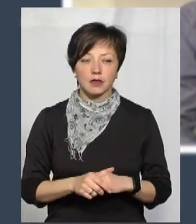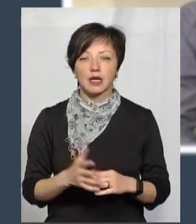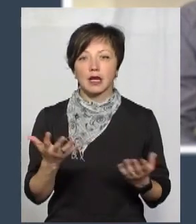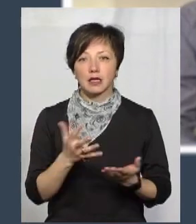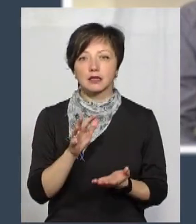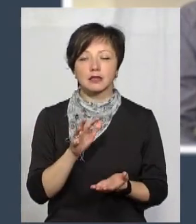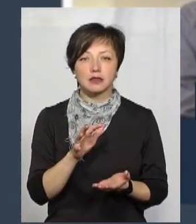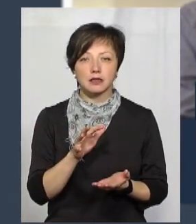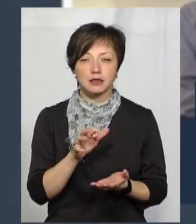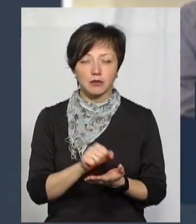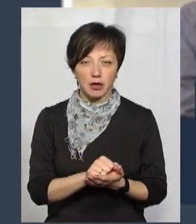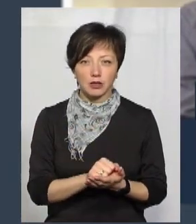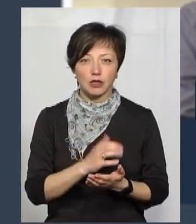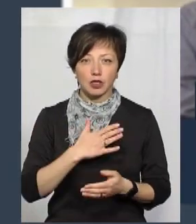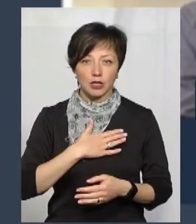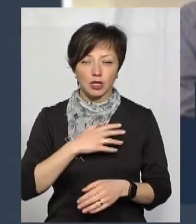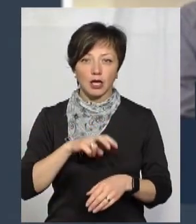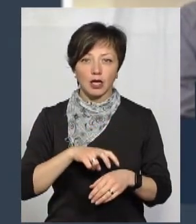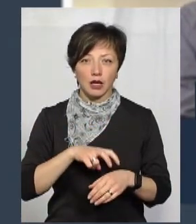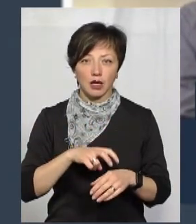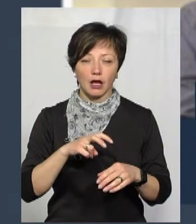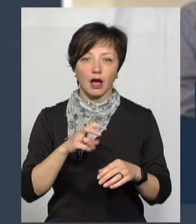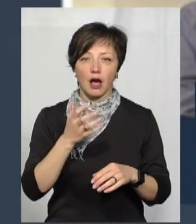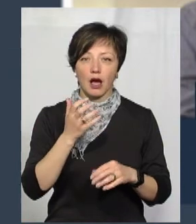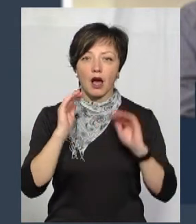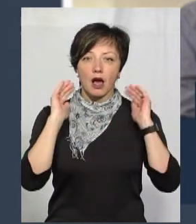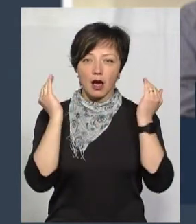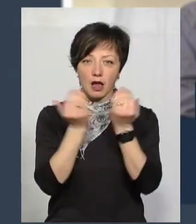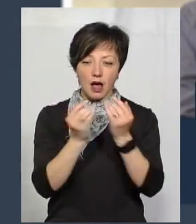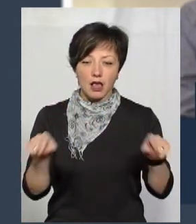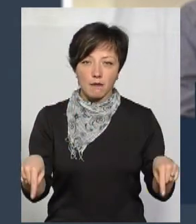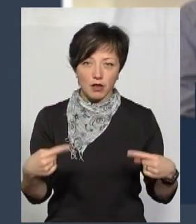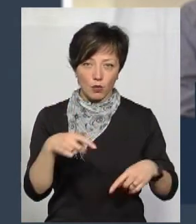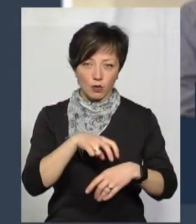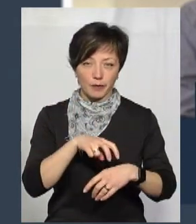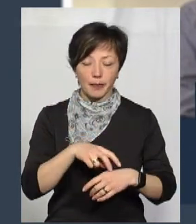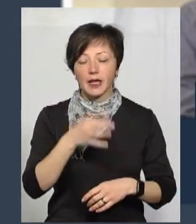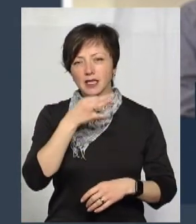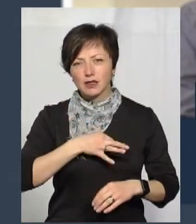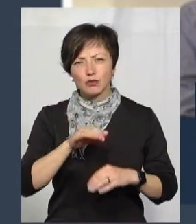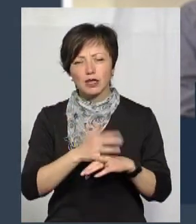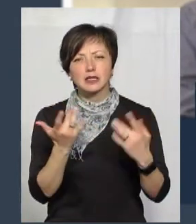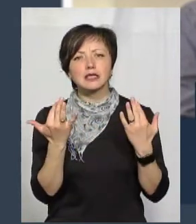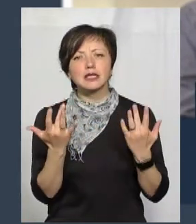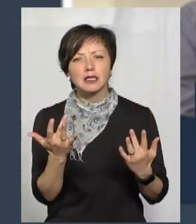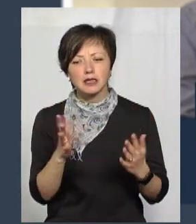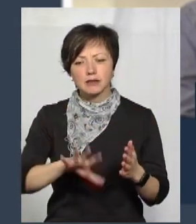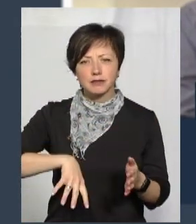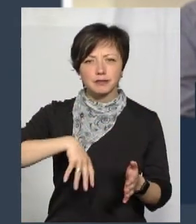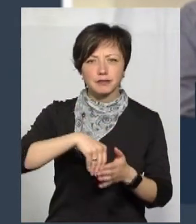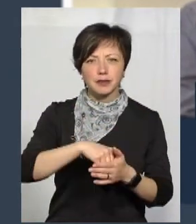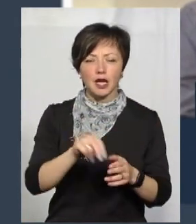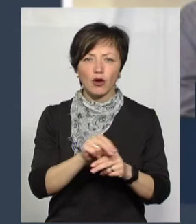Займаються наші лікарі, анестезіологи, реаніматологи. Скажіть, будь ласка, у скільки обходиться